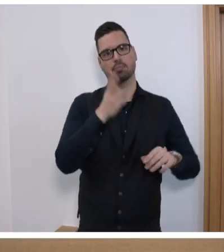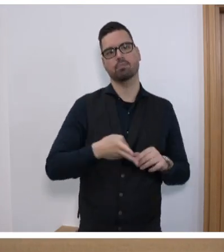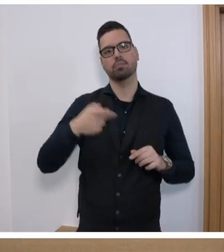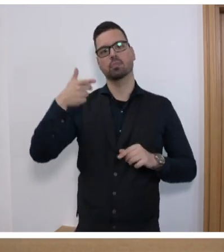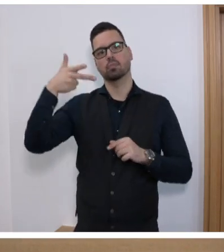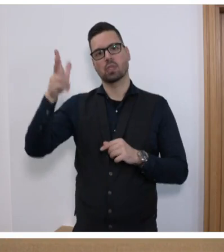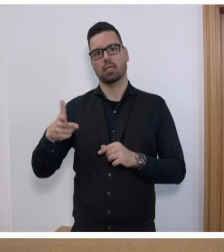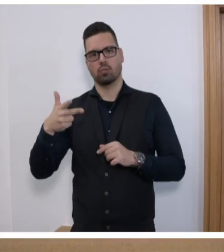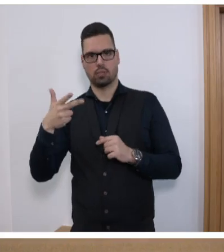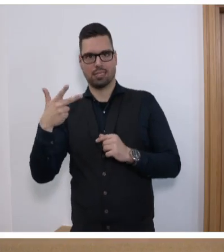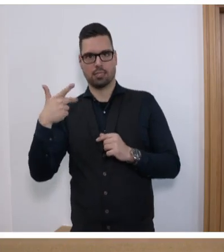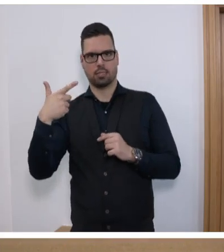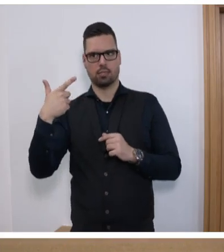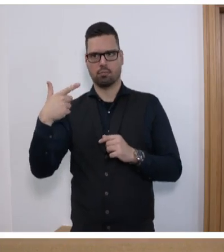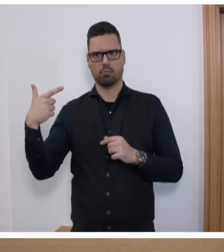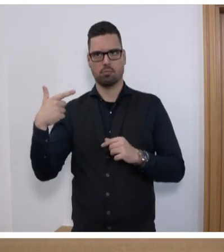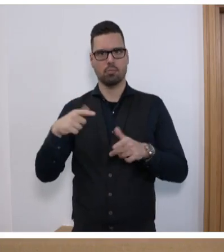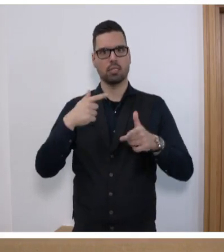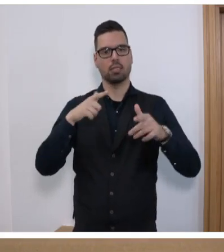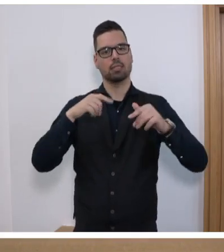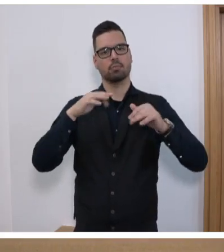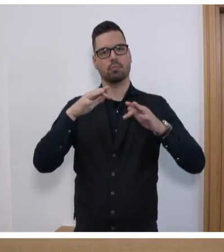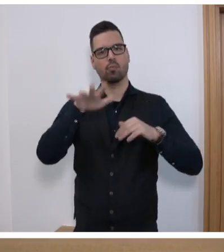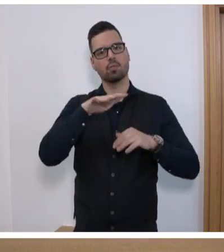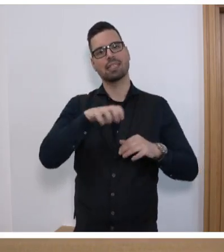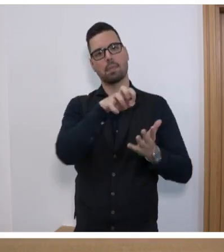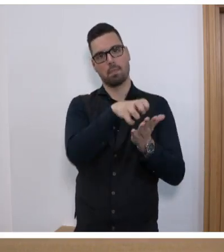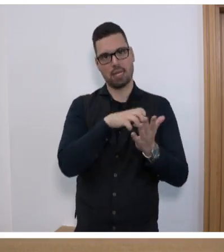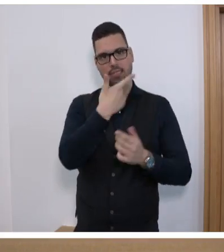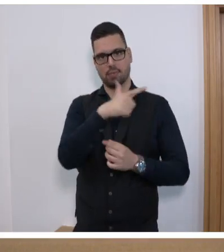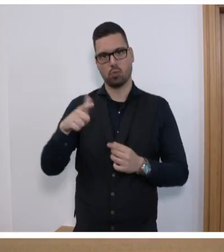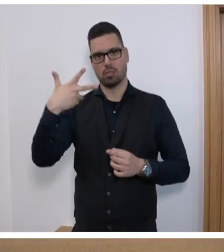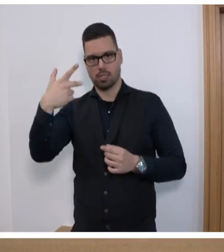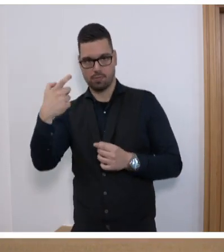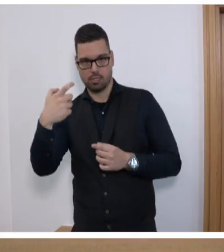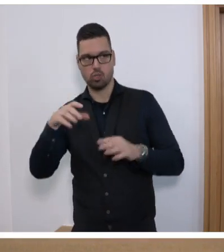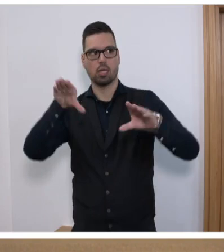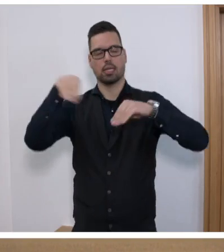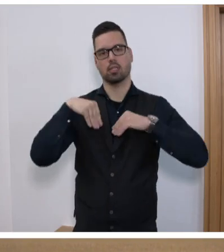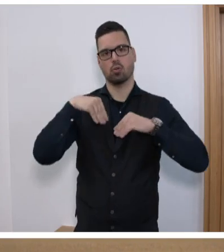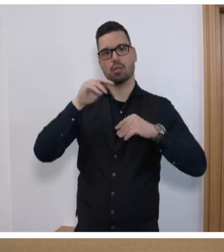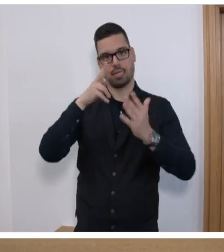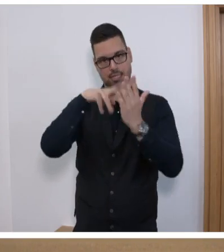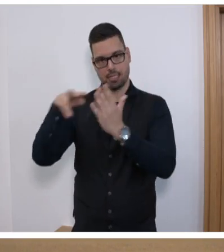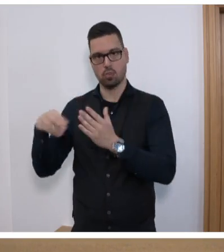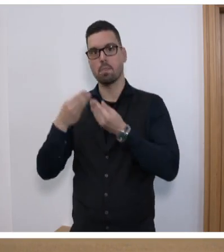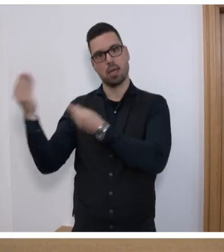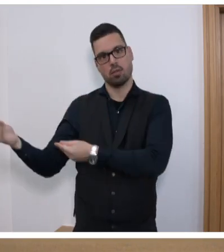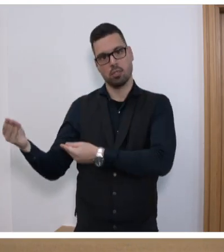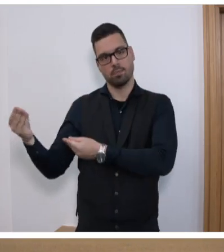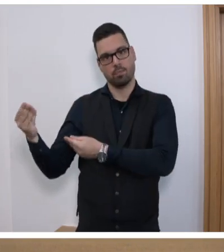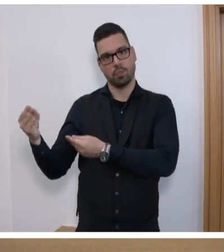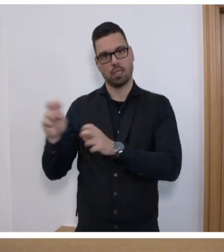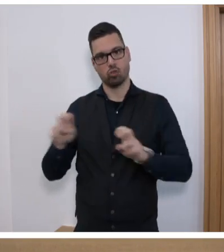zwölften Sitzung am 15. März 2023 in erster Lesung angenommen und zur weiteren Beratung an den Ausschuss für